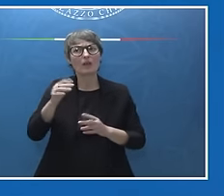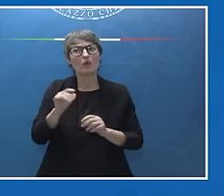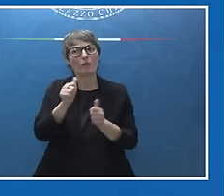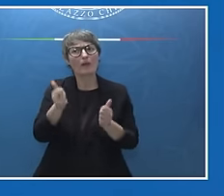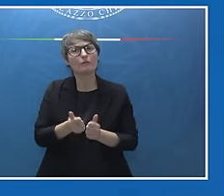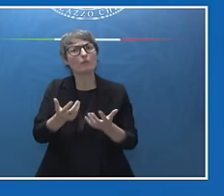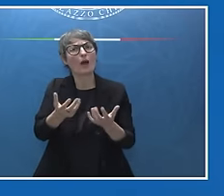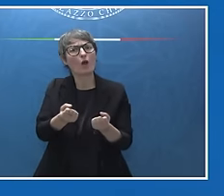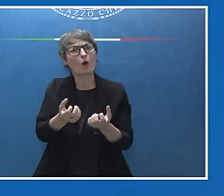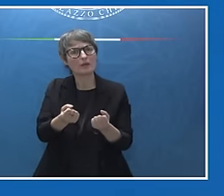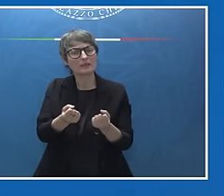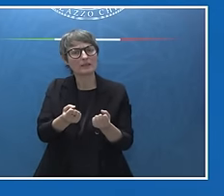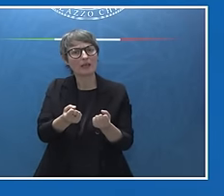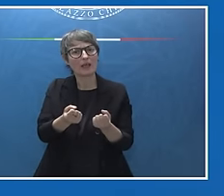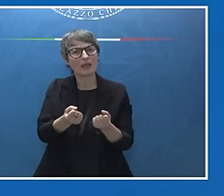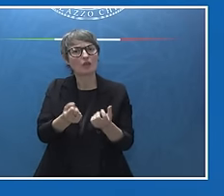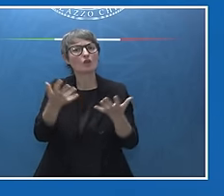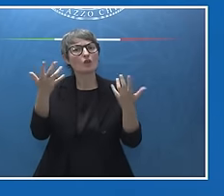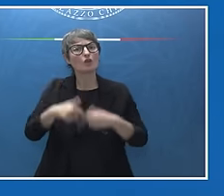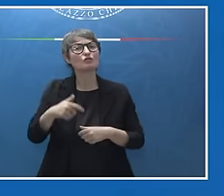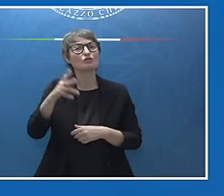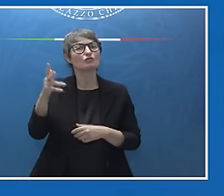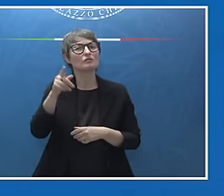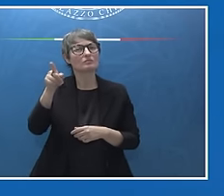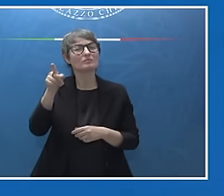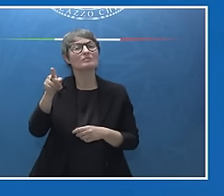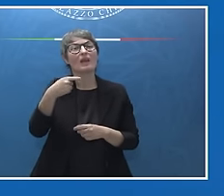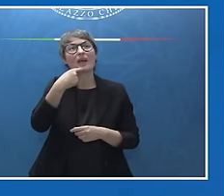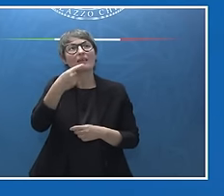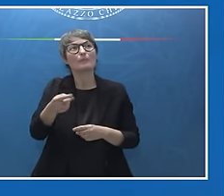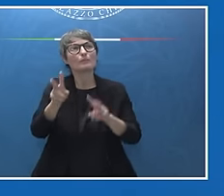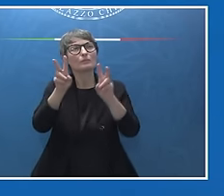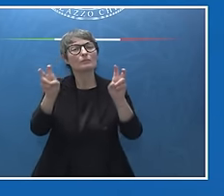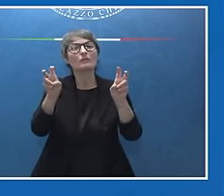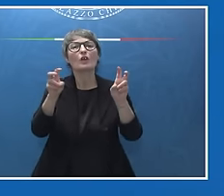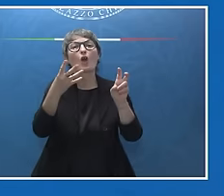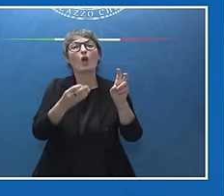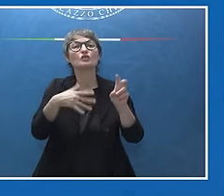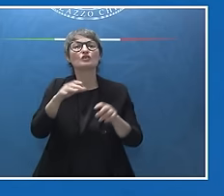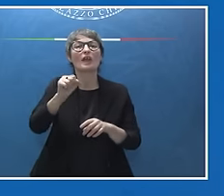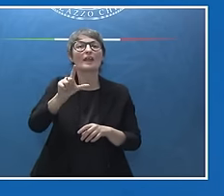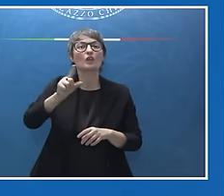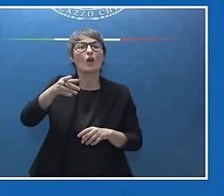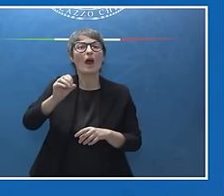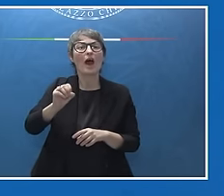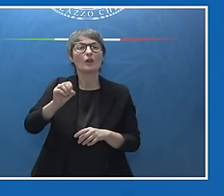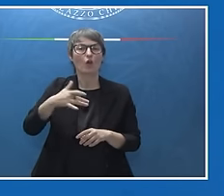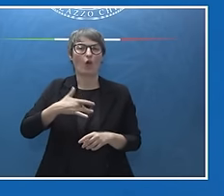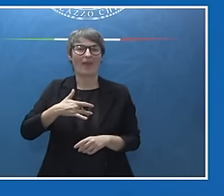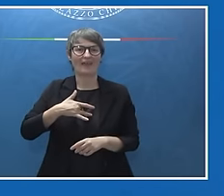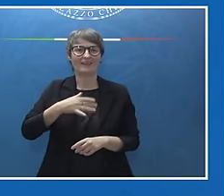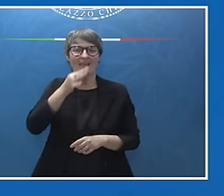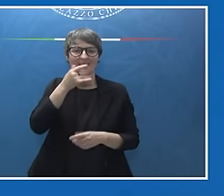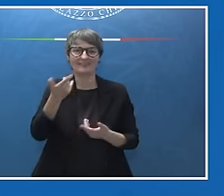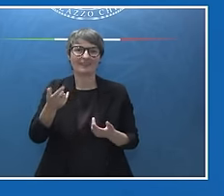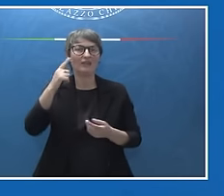concetto che era stato promosso proprio dalla santa sede di algoretica, cioè dare un'etica agli algoritmi. Siamo